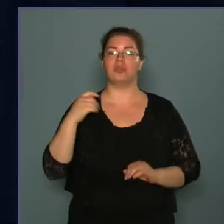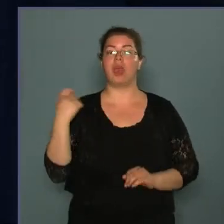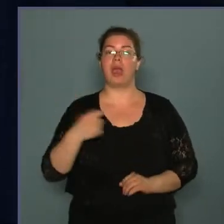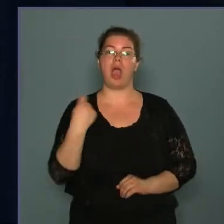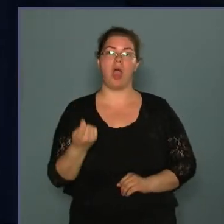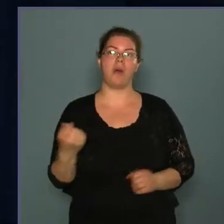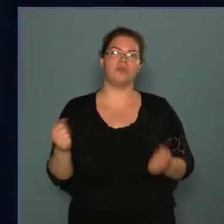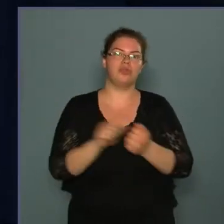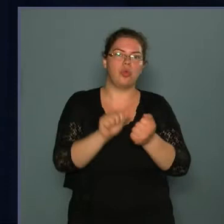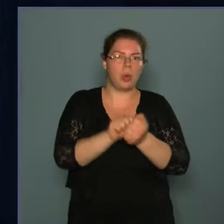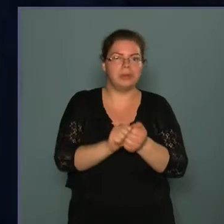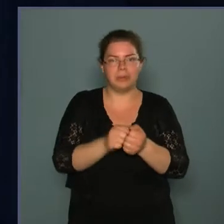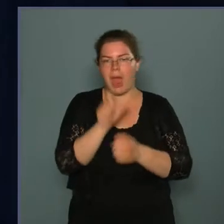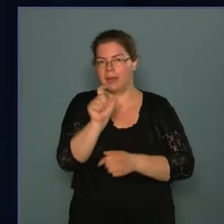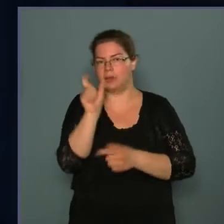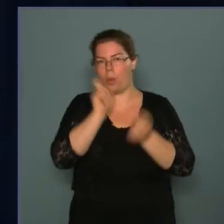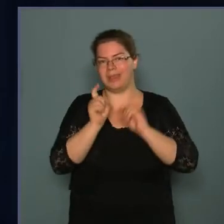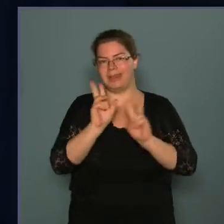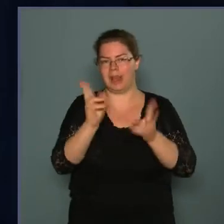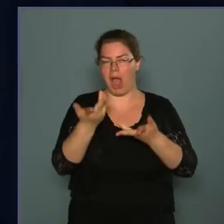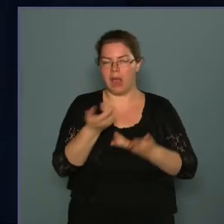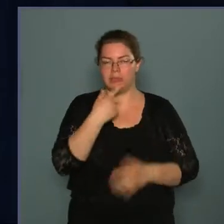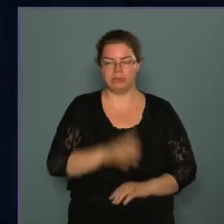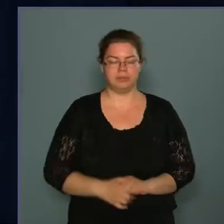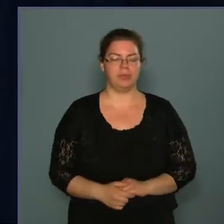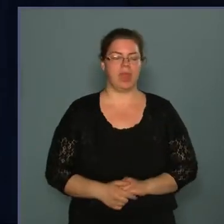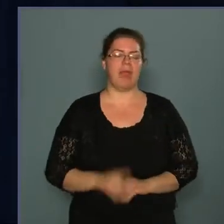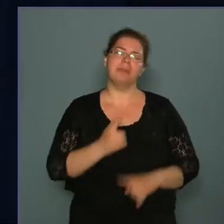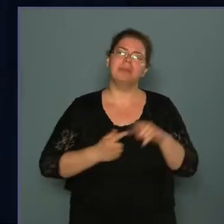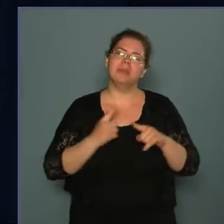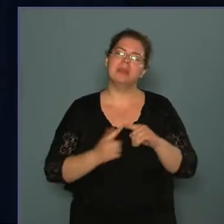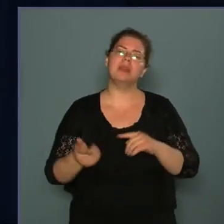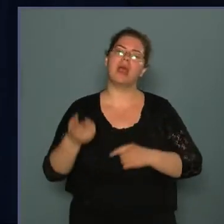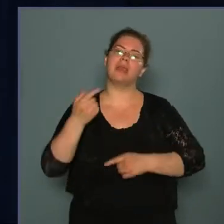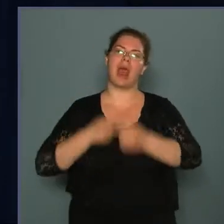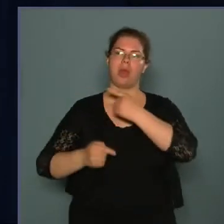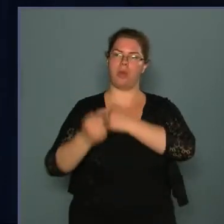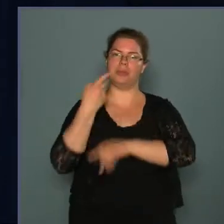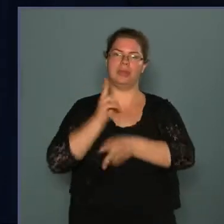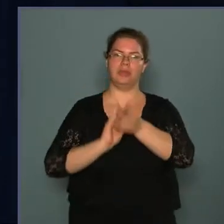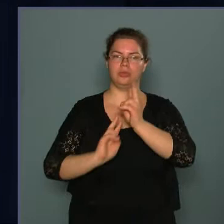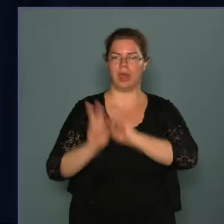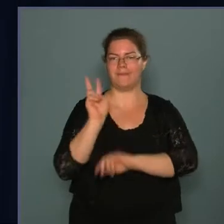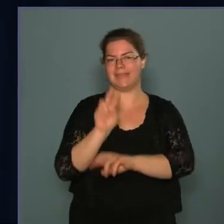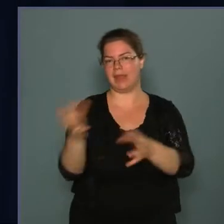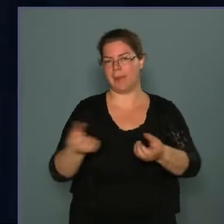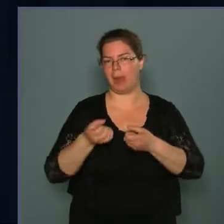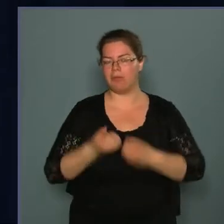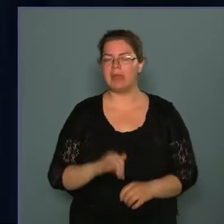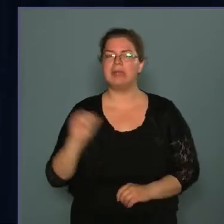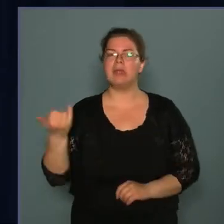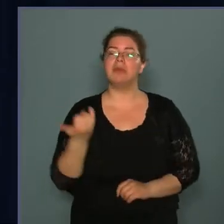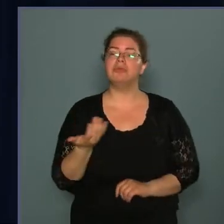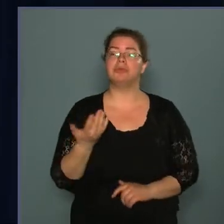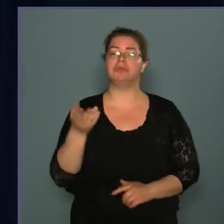sűrűjébe, szó szerint ugye ezt lehet látni az eredményeket, egy kicsit az előzményeket is figyelembe veszünk. Ráadásul